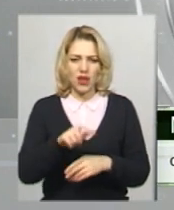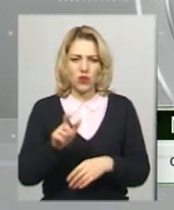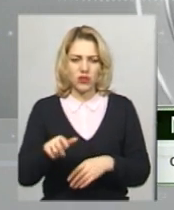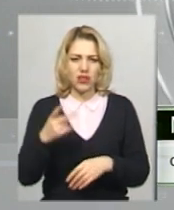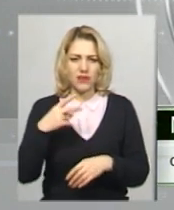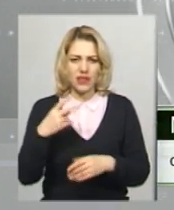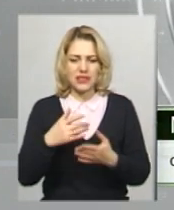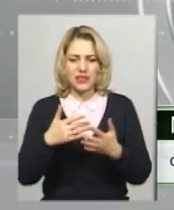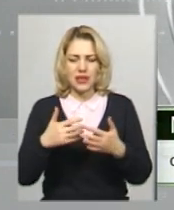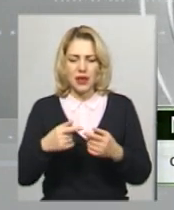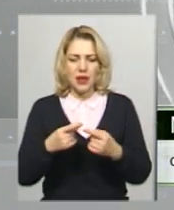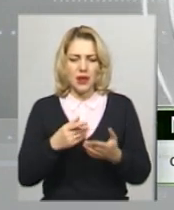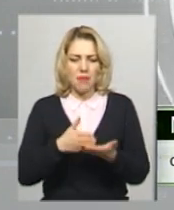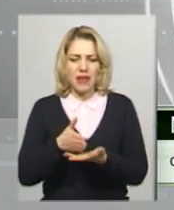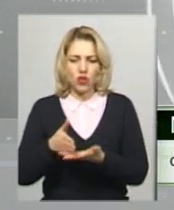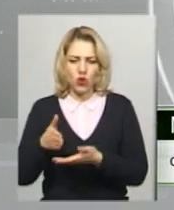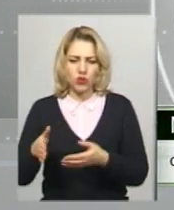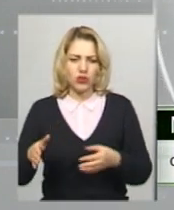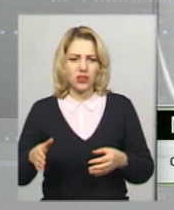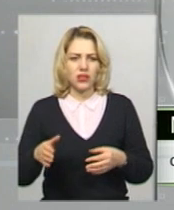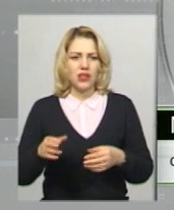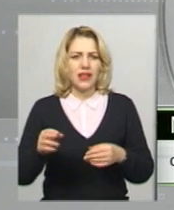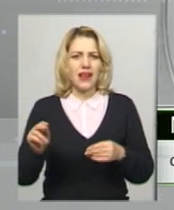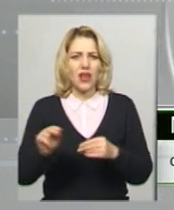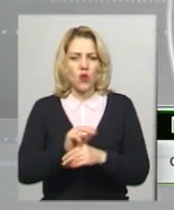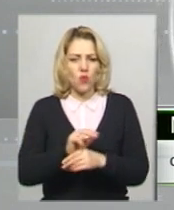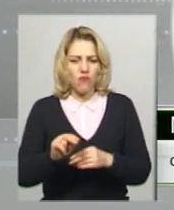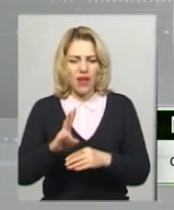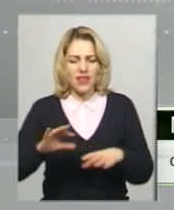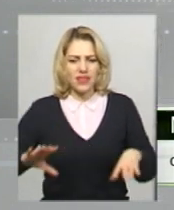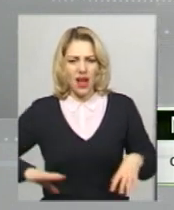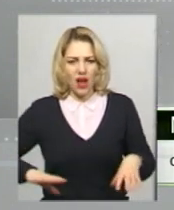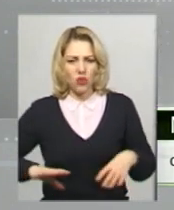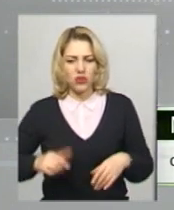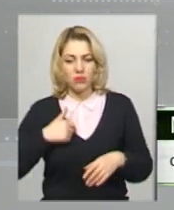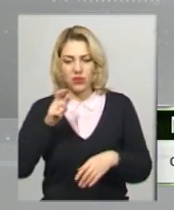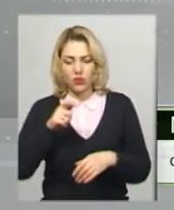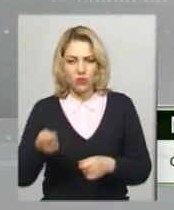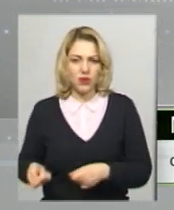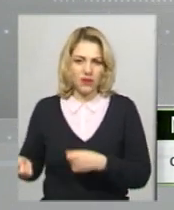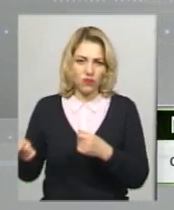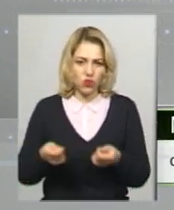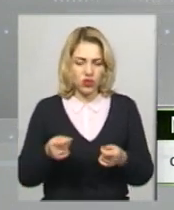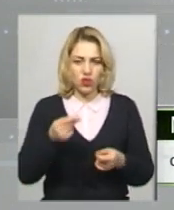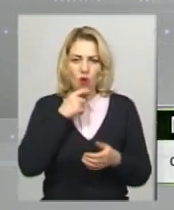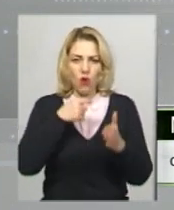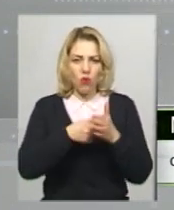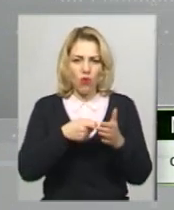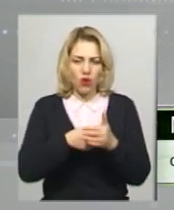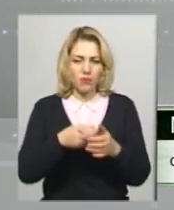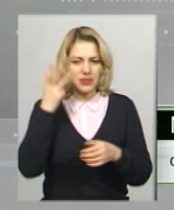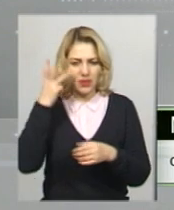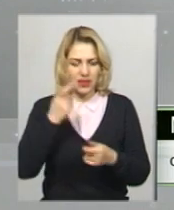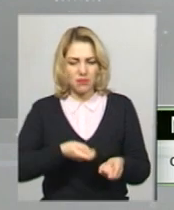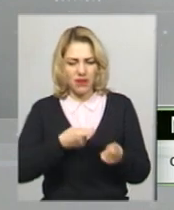лікування людей різних категорій на конях. Мені оці люди привозять корма, Шмельницького привезуть 20 тюків